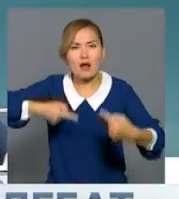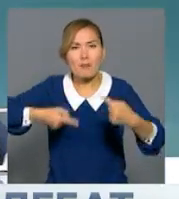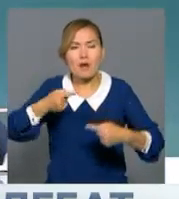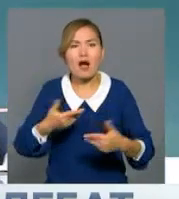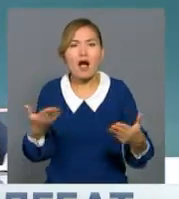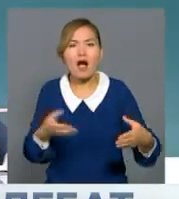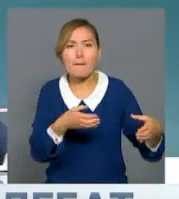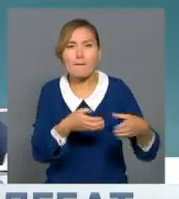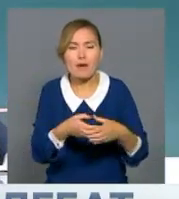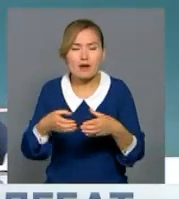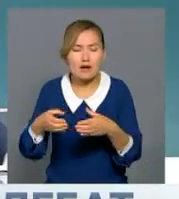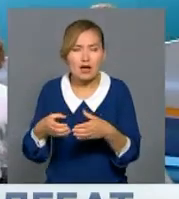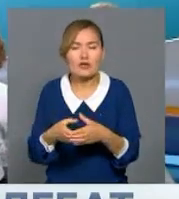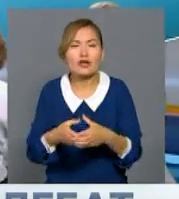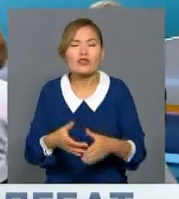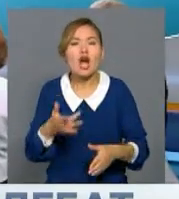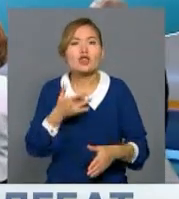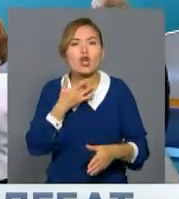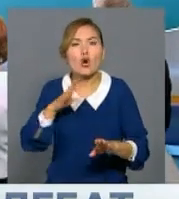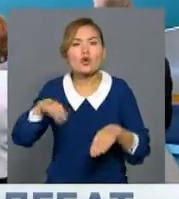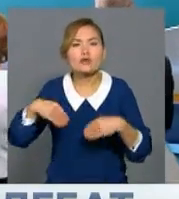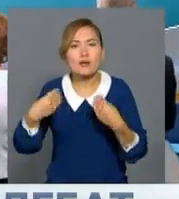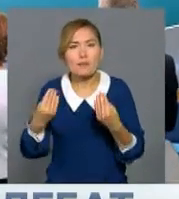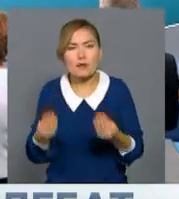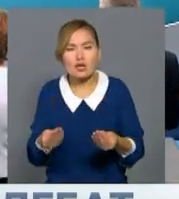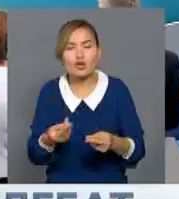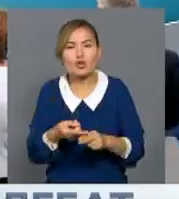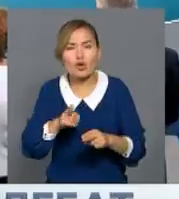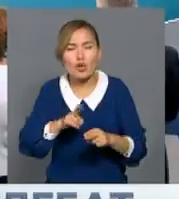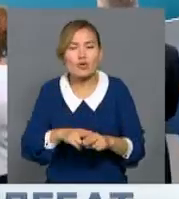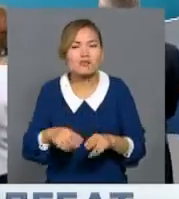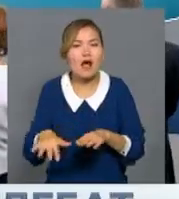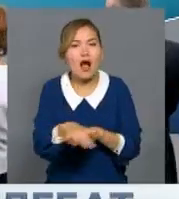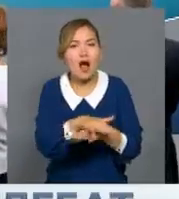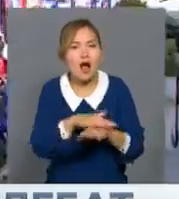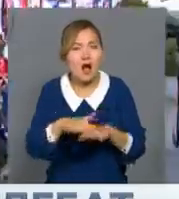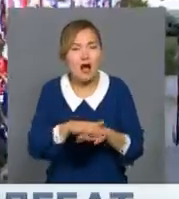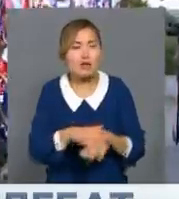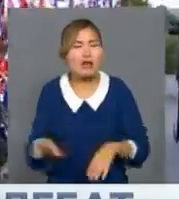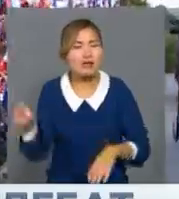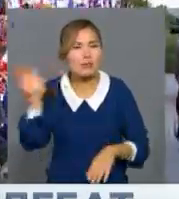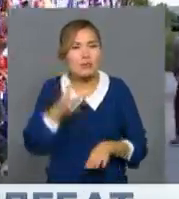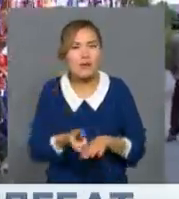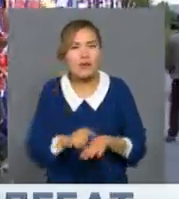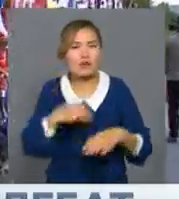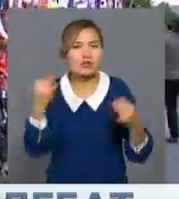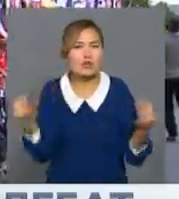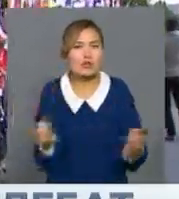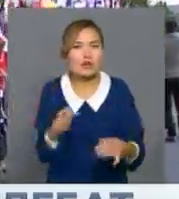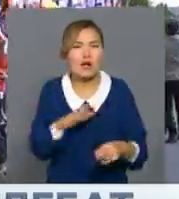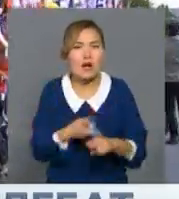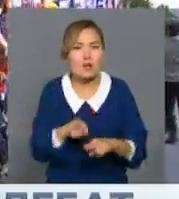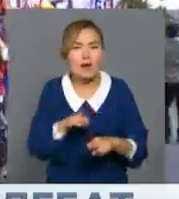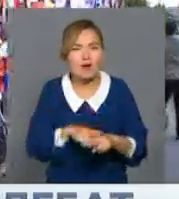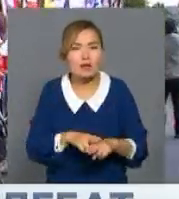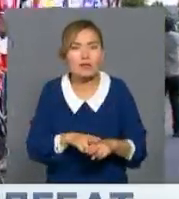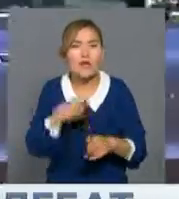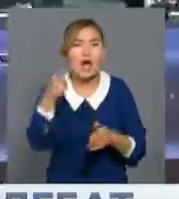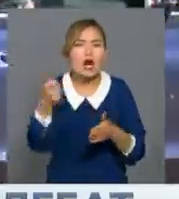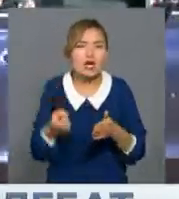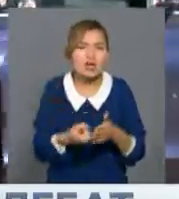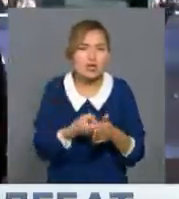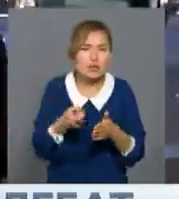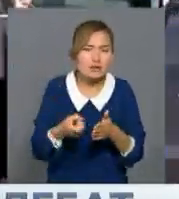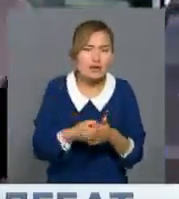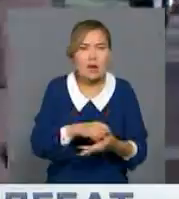партияға дауыз берерін әлі білмей отырған сайлаушылардың көз қарасын өзгердуде маңызды рөл атқаратын айтады. Шарадан кейін жүргізілген сауалына маға